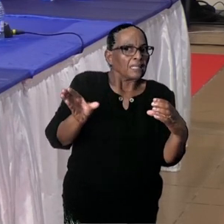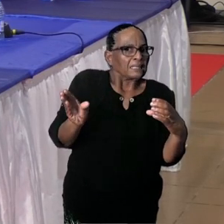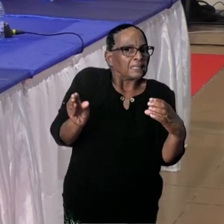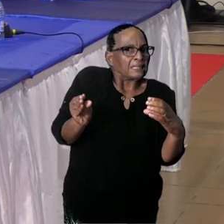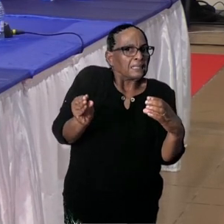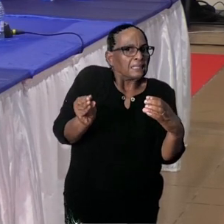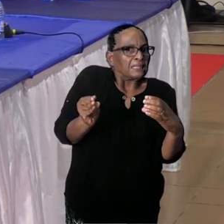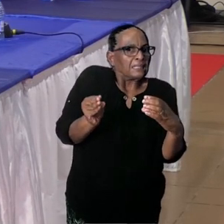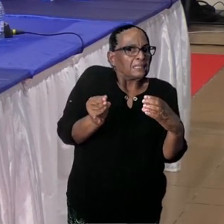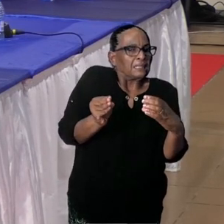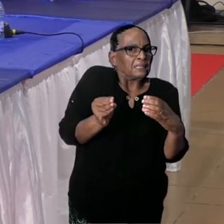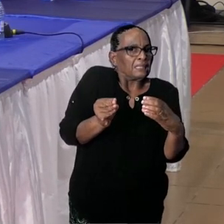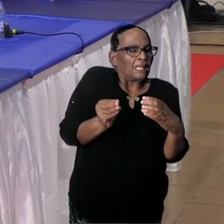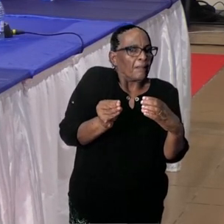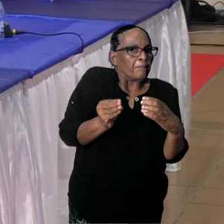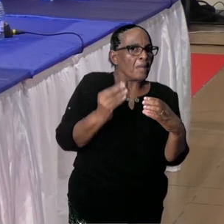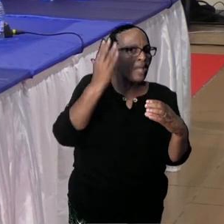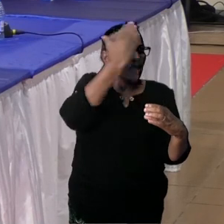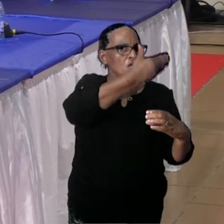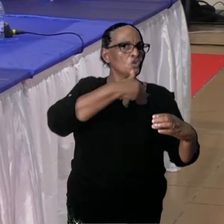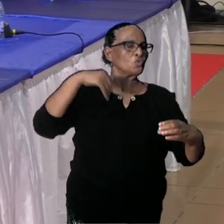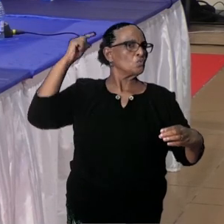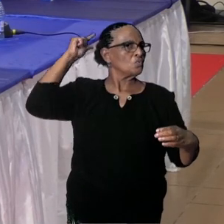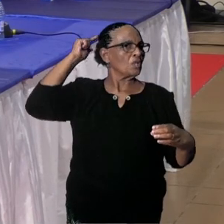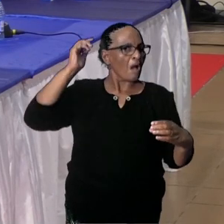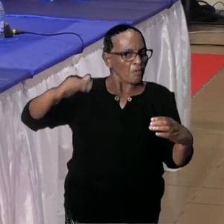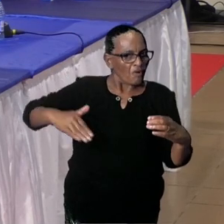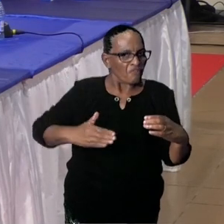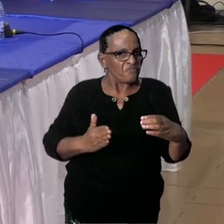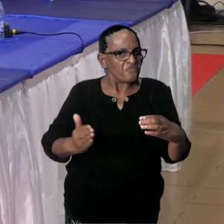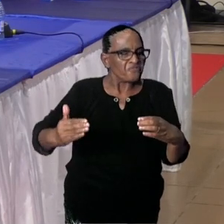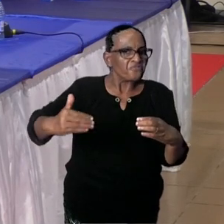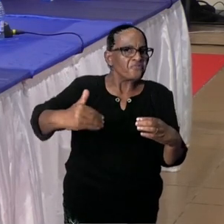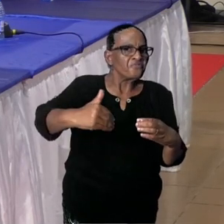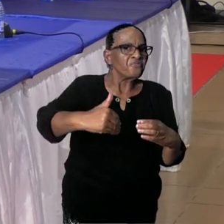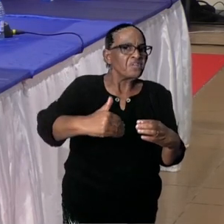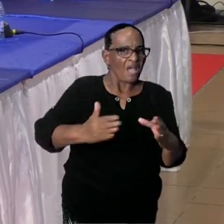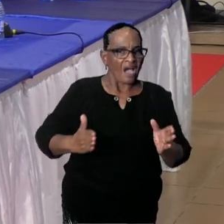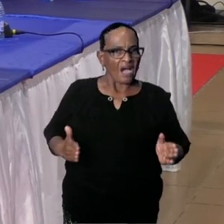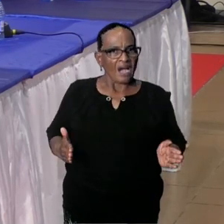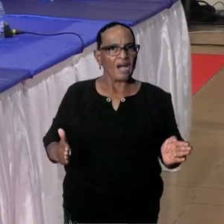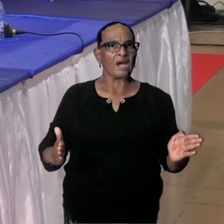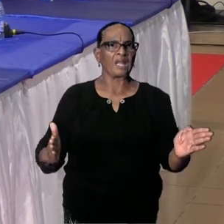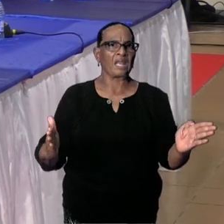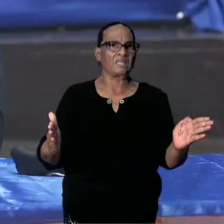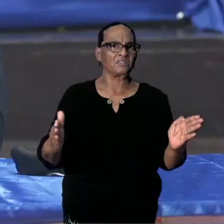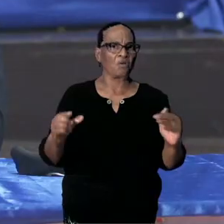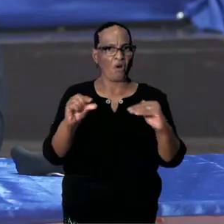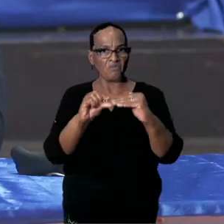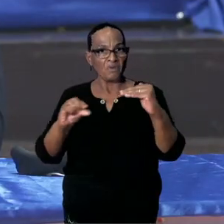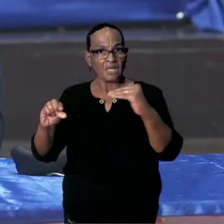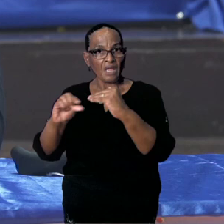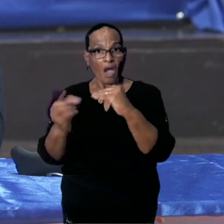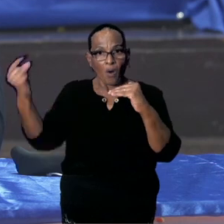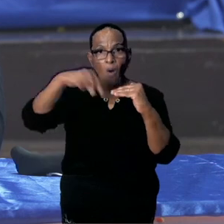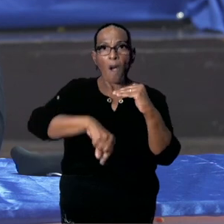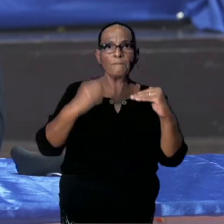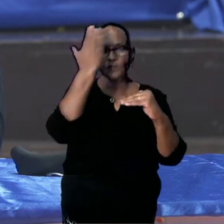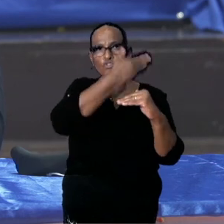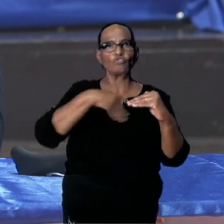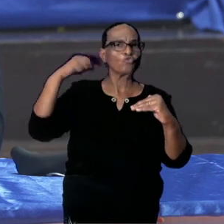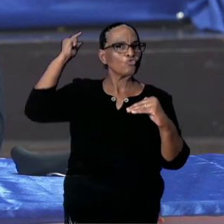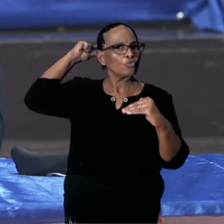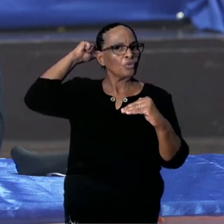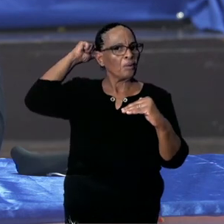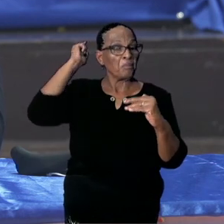Manouse Suriname. En dat kan via. Rechtstreeks via de grens. Of via Guyana naar Suriname. En daar